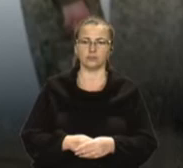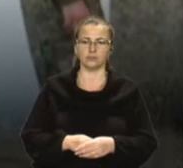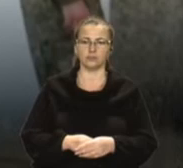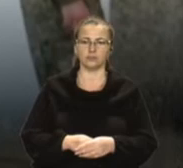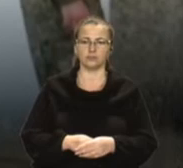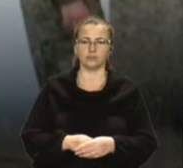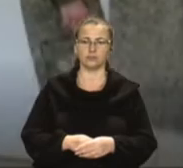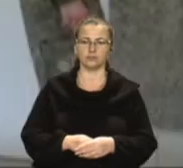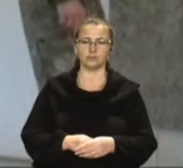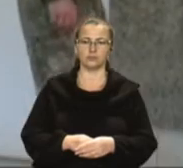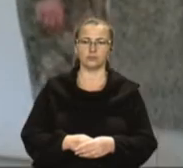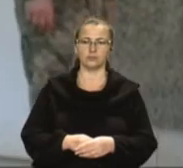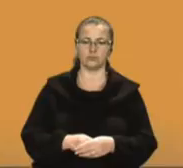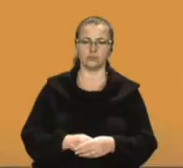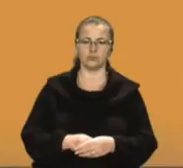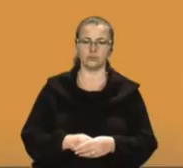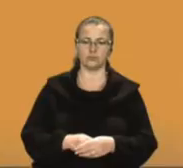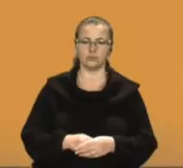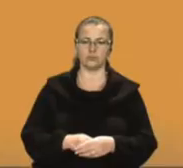Вже зовсім не те, що було. Вже я живу.